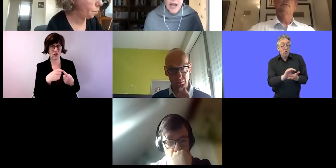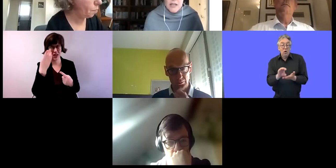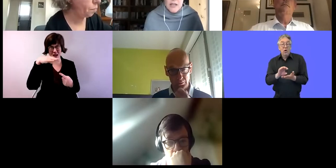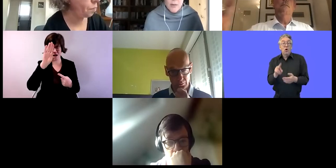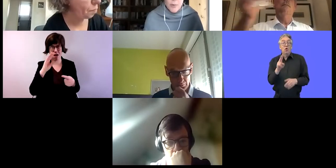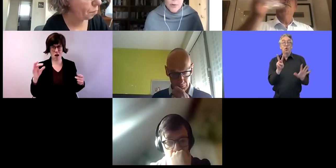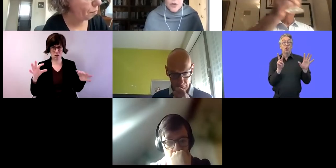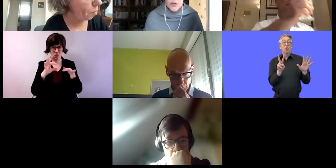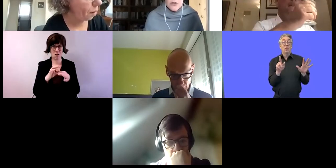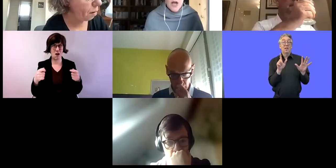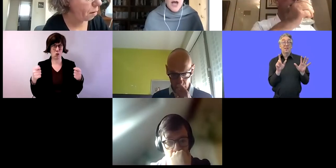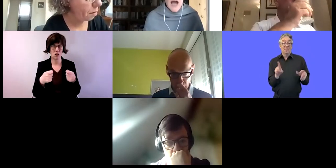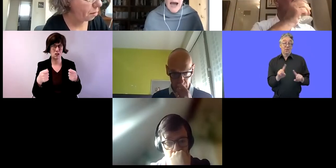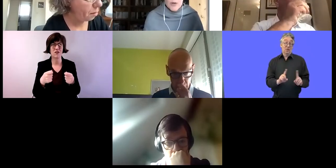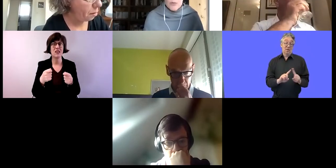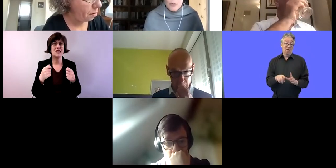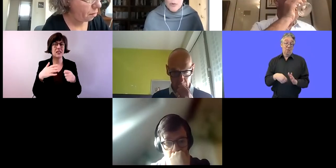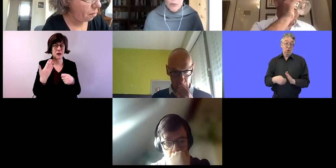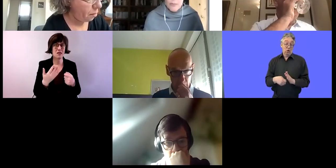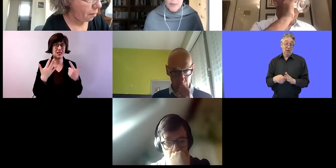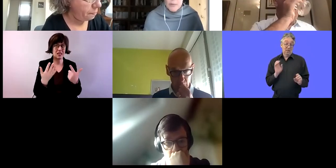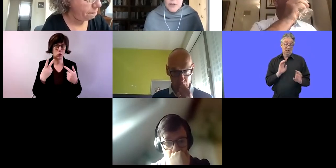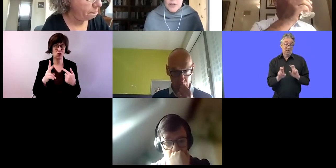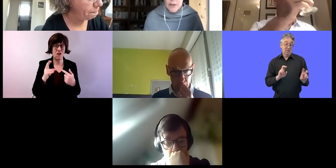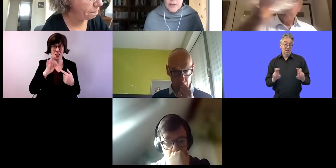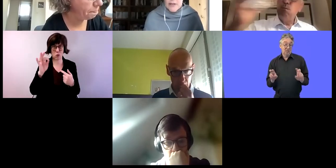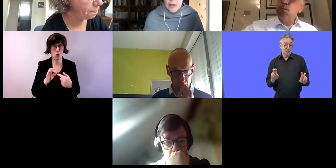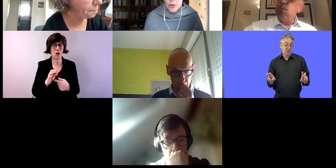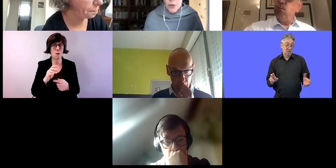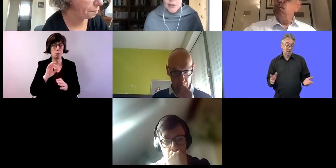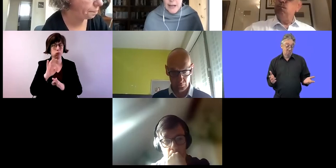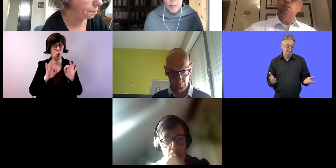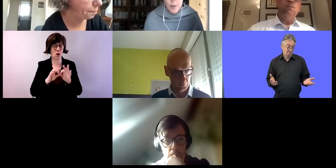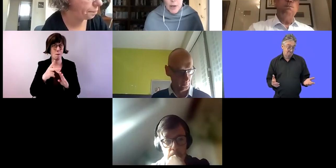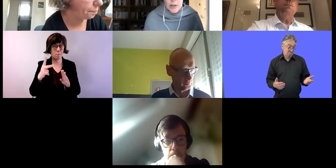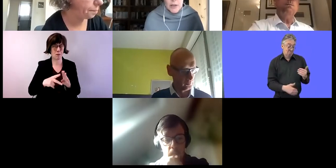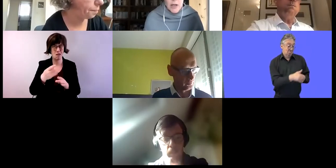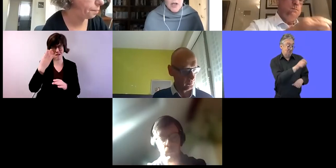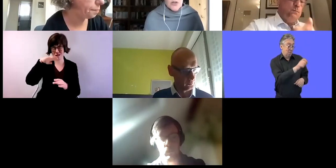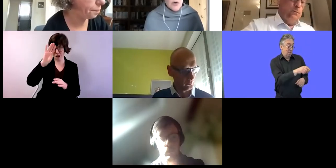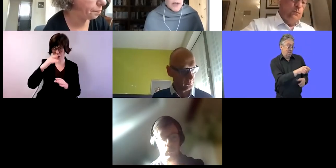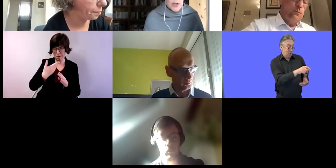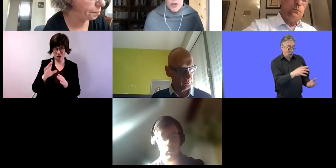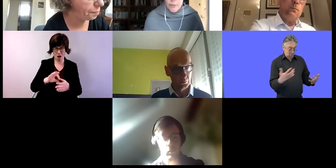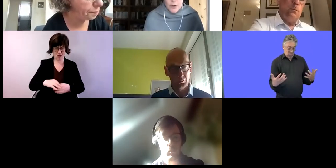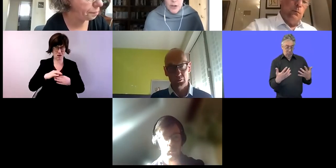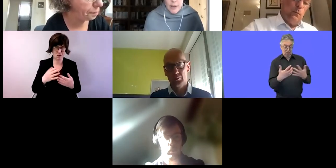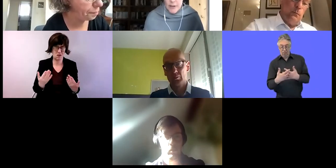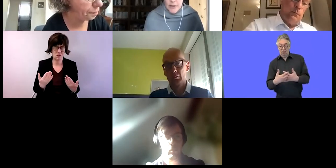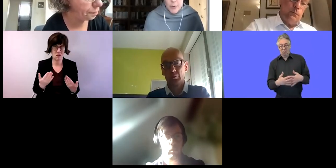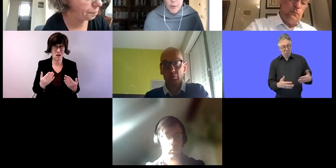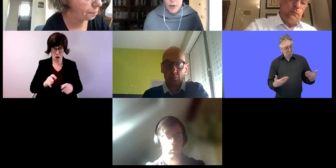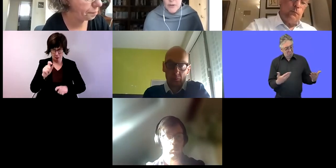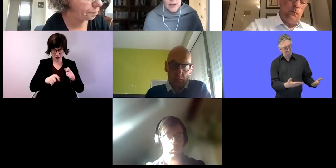unterstützt. 27 Programme in Irland haben wir. Und da testen wir Ansätze, wie man Menschen mit